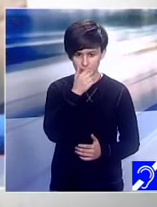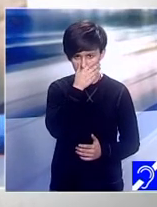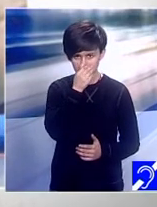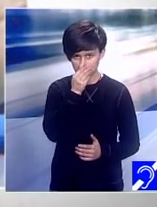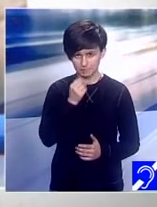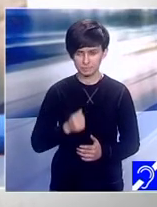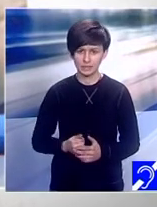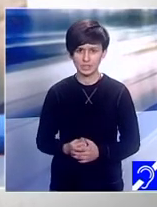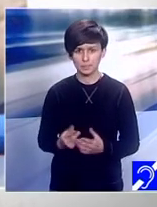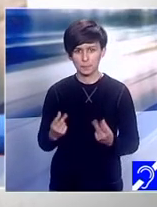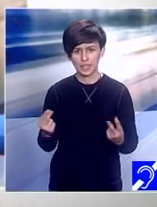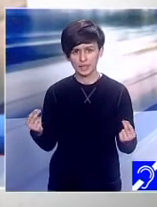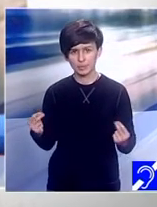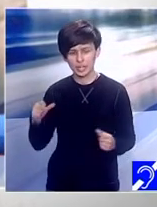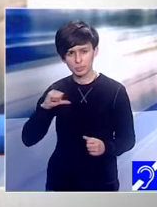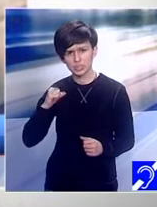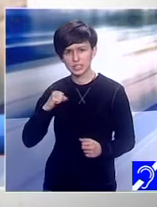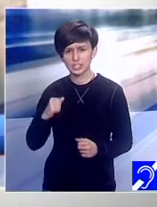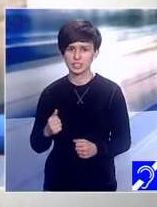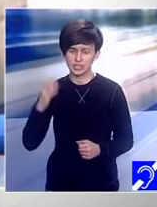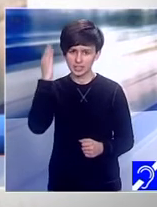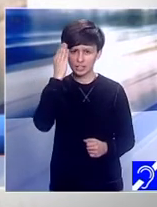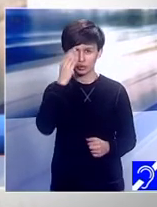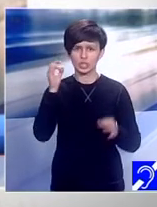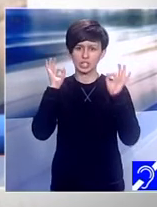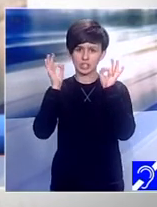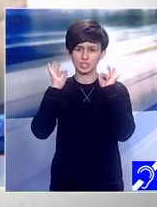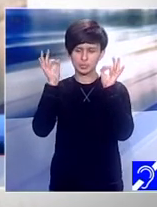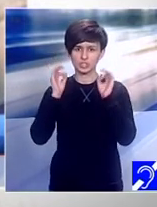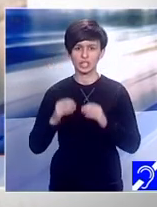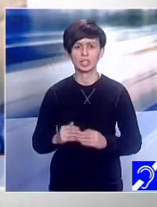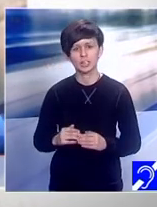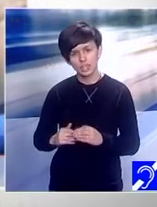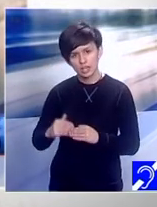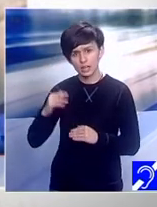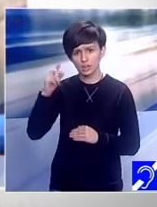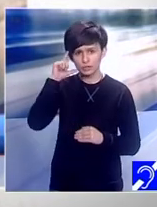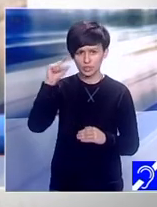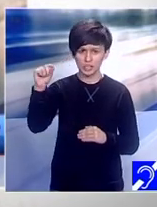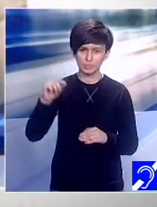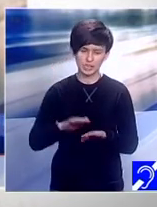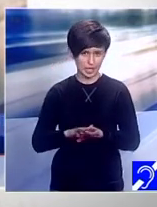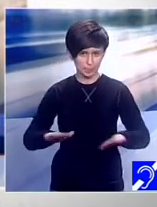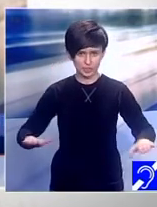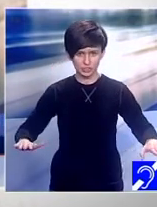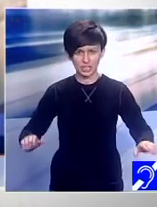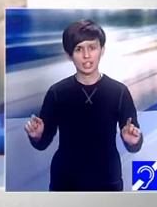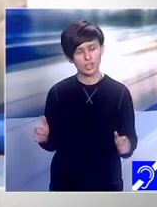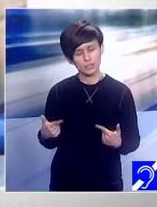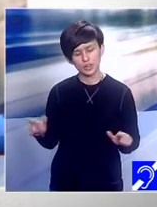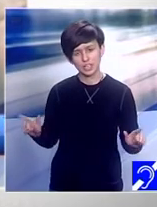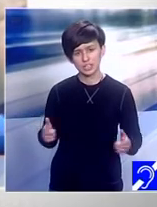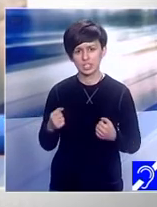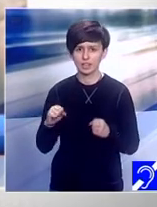de la școlile speciale vor ora pe scenă, unde vor cânta, vor